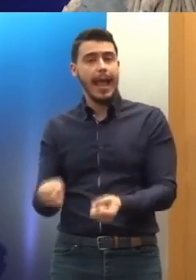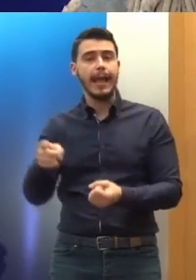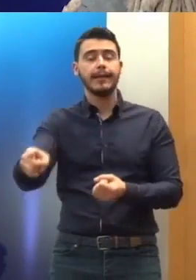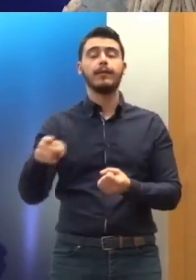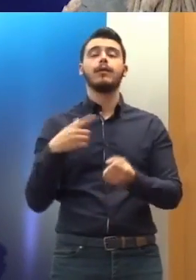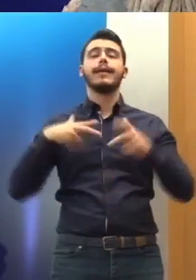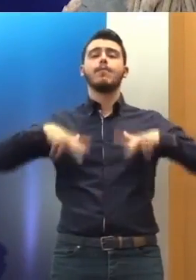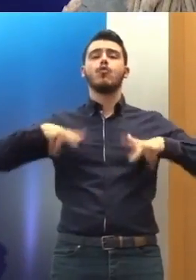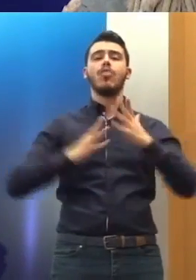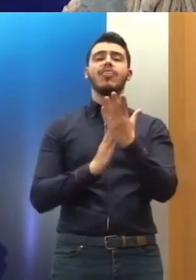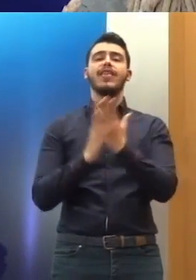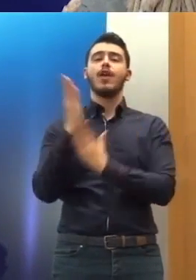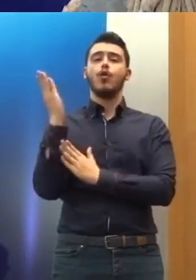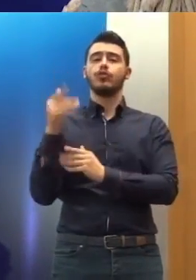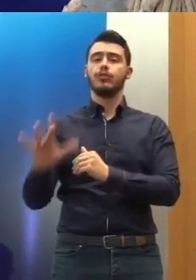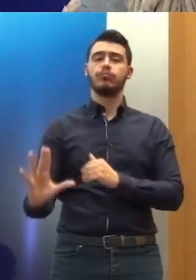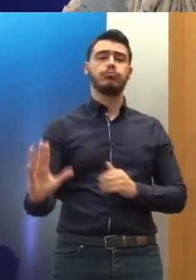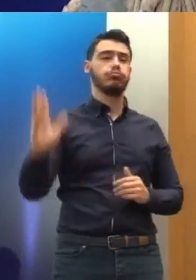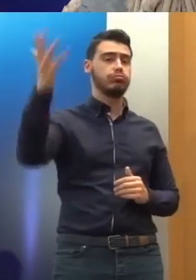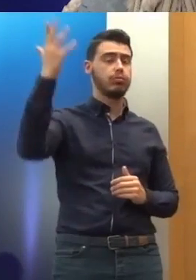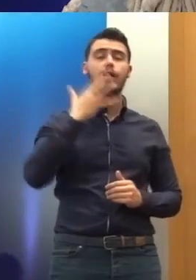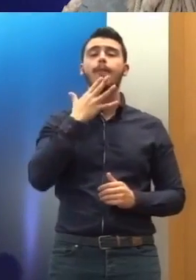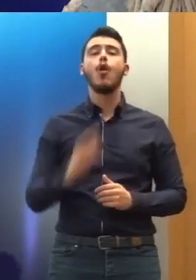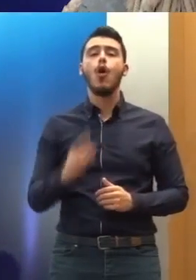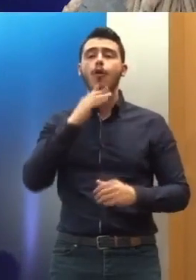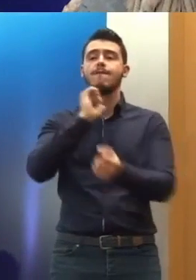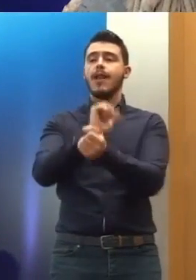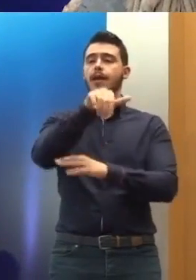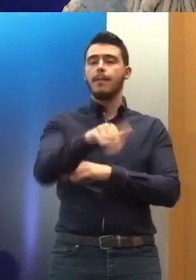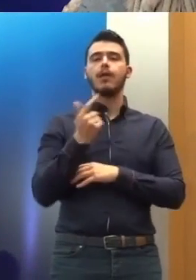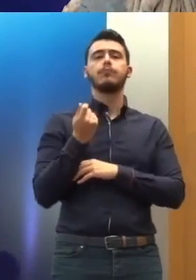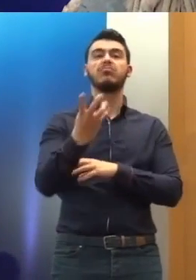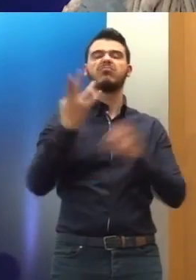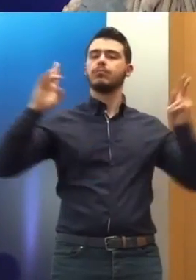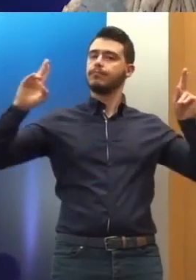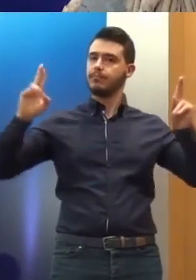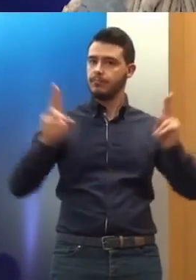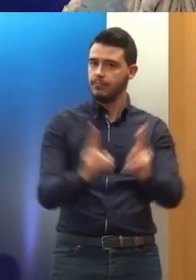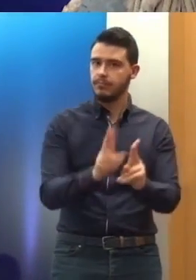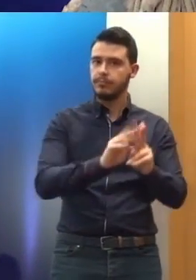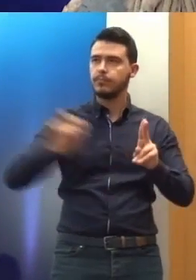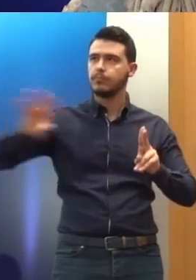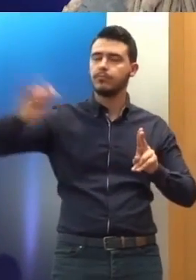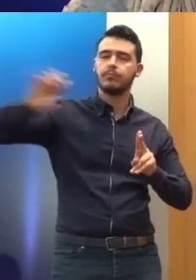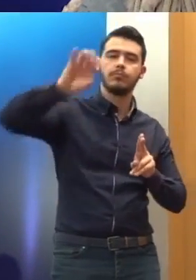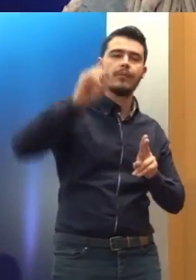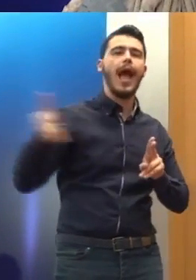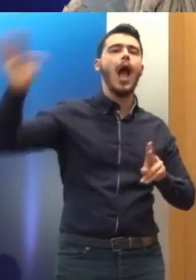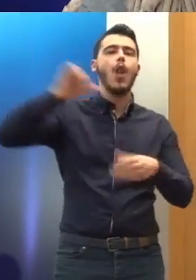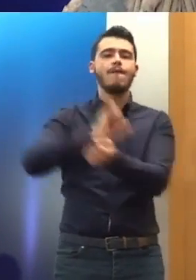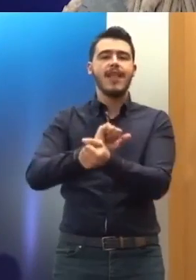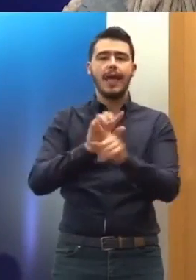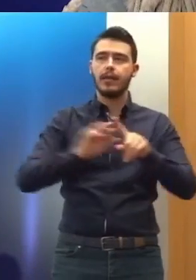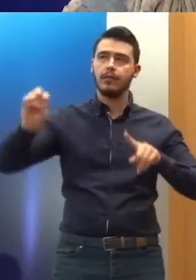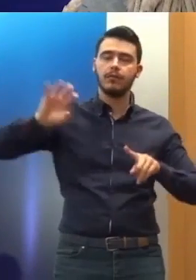Δικαιοσύνης Όπως η πτώση του αριθμού των κρατουμένων Όπως είπα Και μετά από νομοθετικές παρεμβάσεις